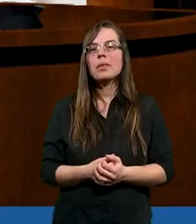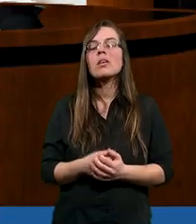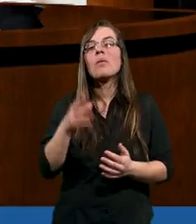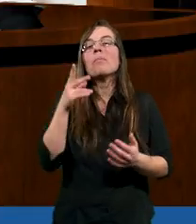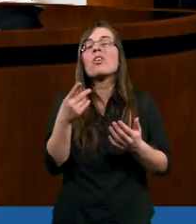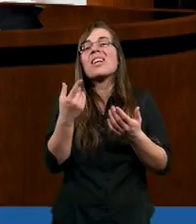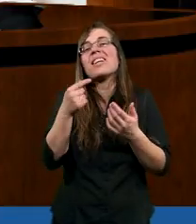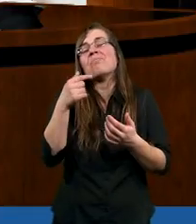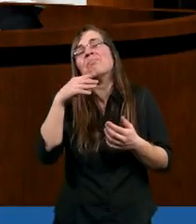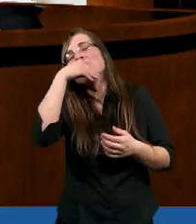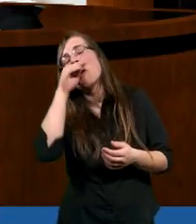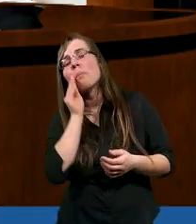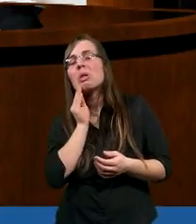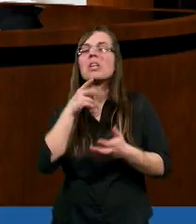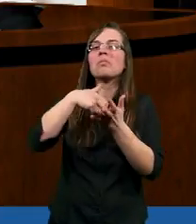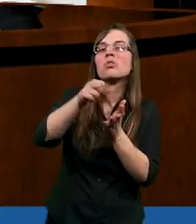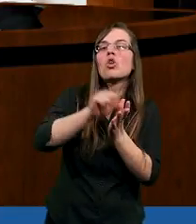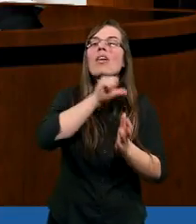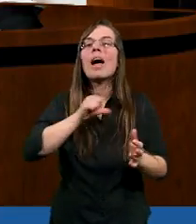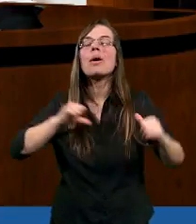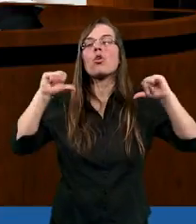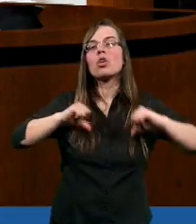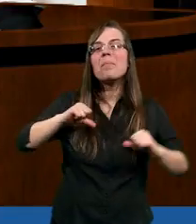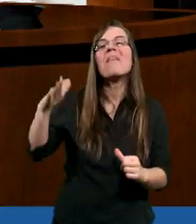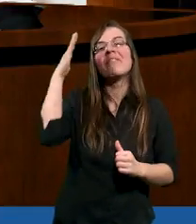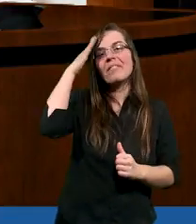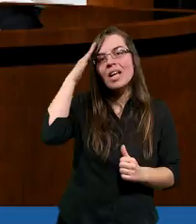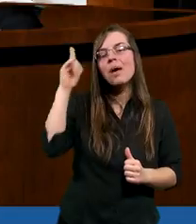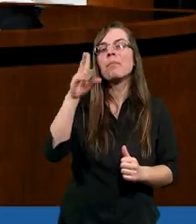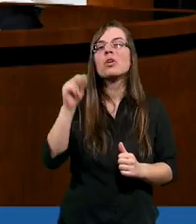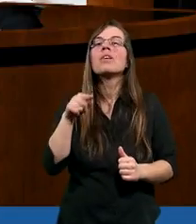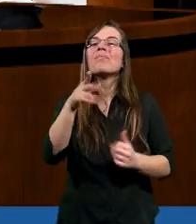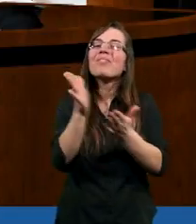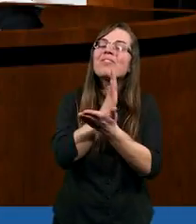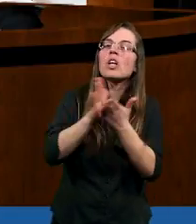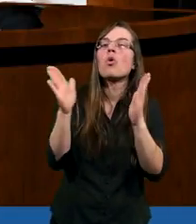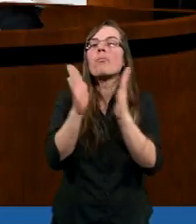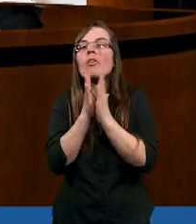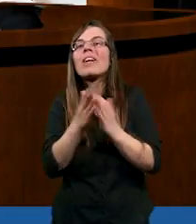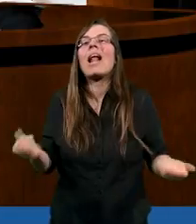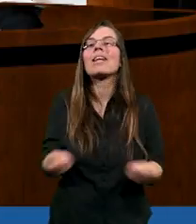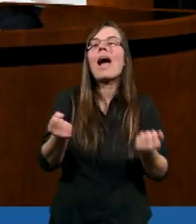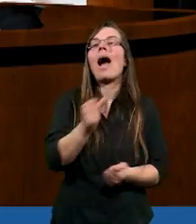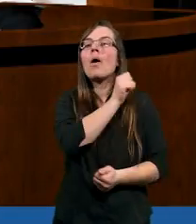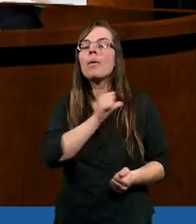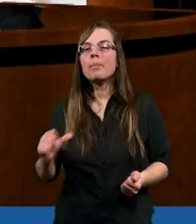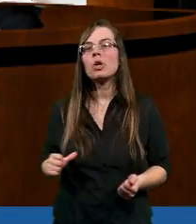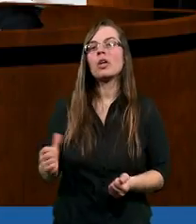krytycznie podchodząc do samego siebie, wiem, że w niektórych modlitwach starałem się